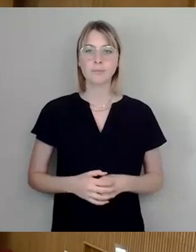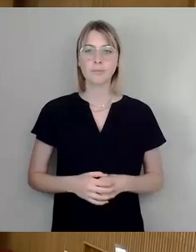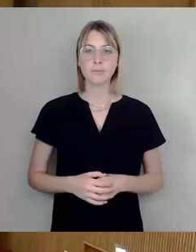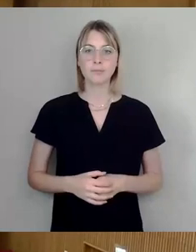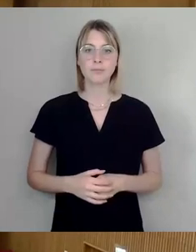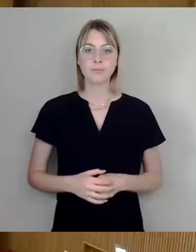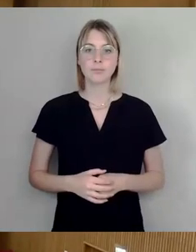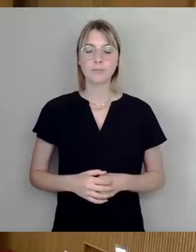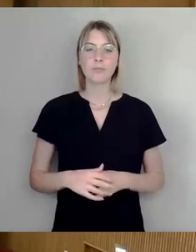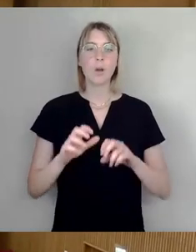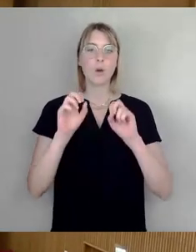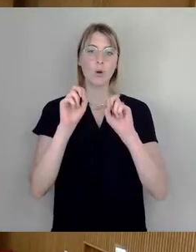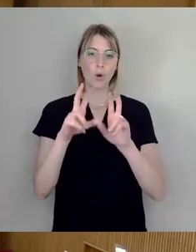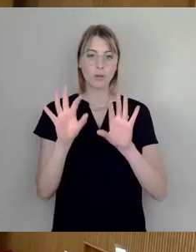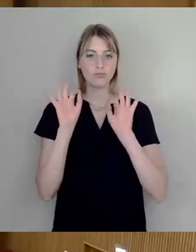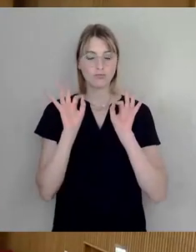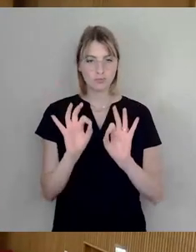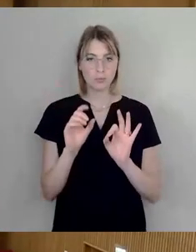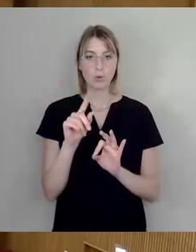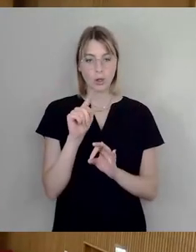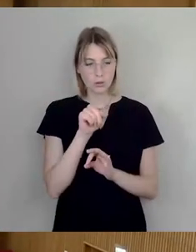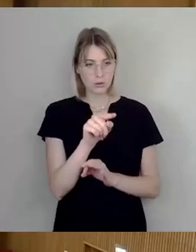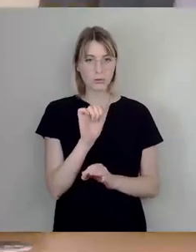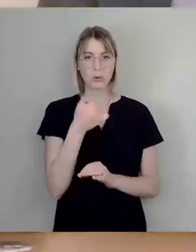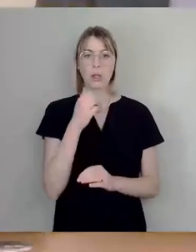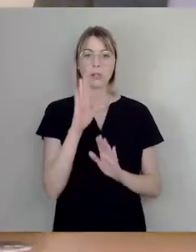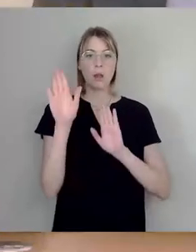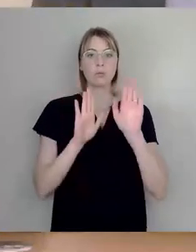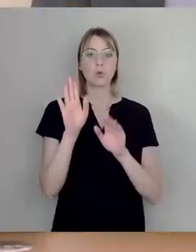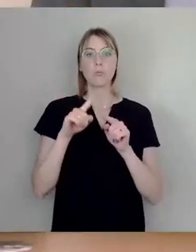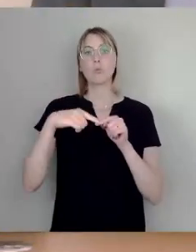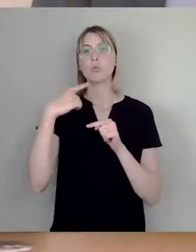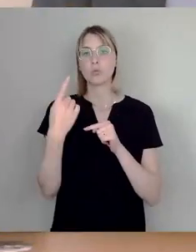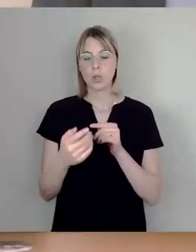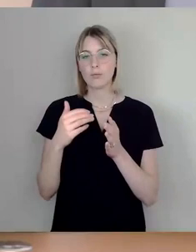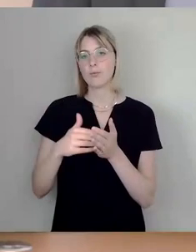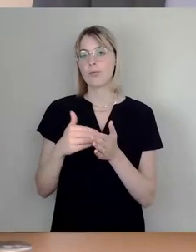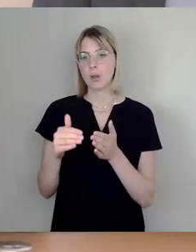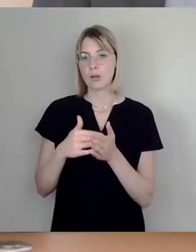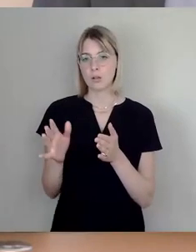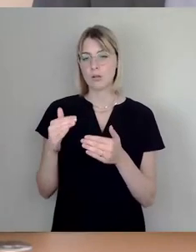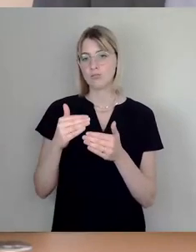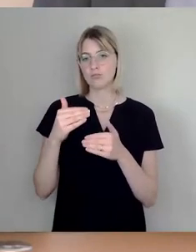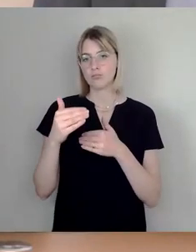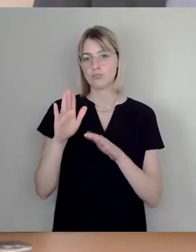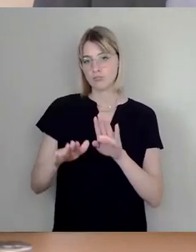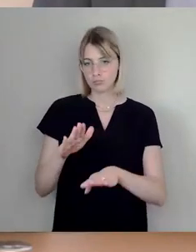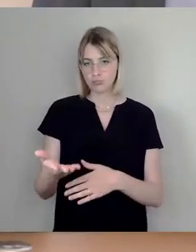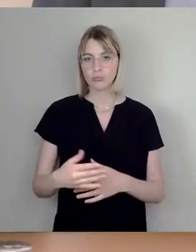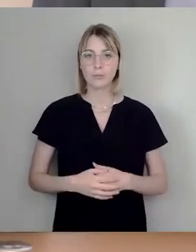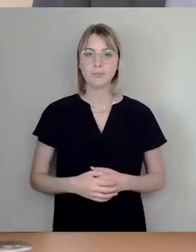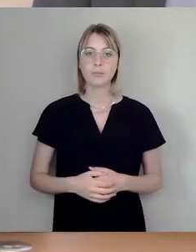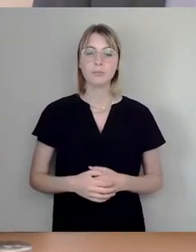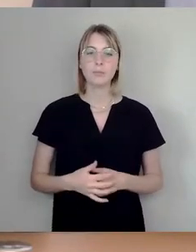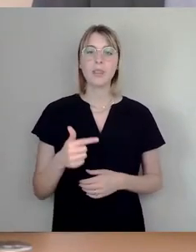Okay, gut, dann würden wir den zuerst abstimmen und dann werden wir weiter fortsetzen. Gut, dann Tito Kiesling noch mal, der